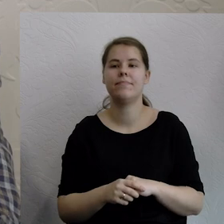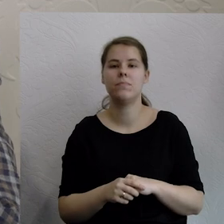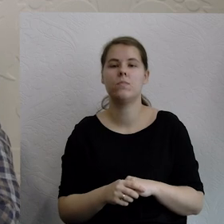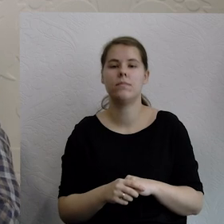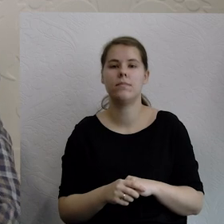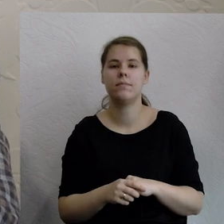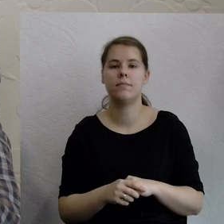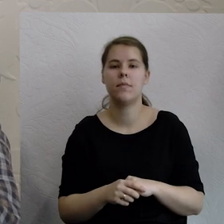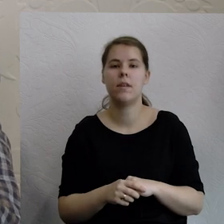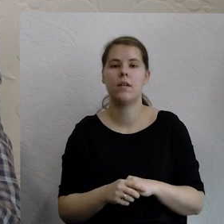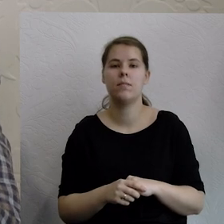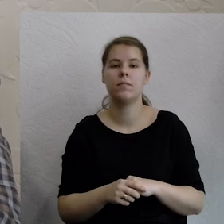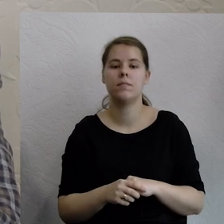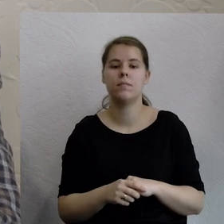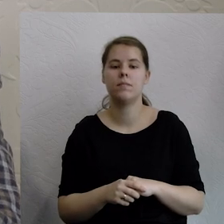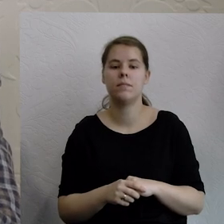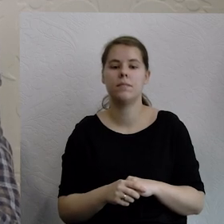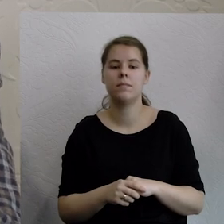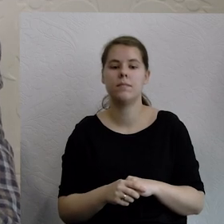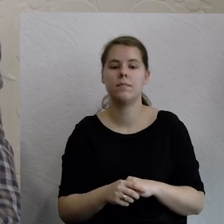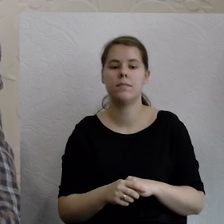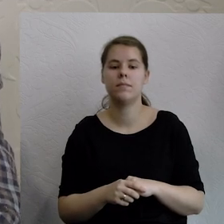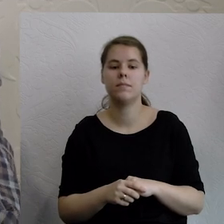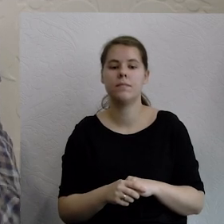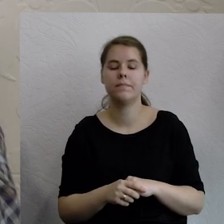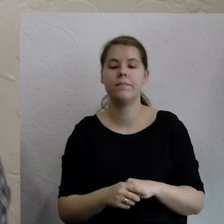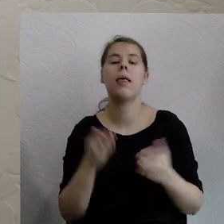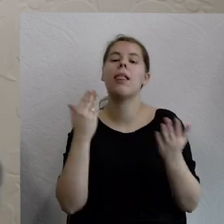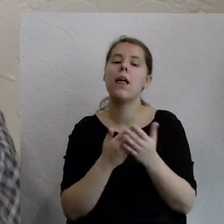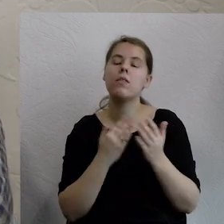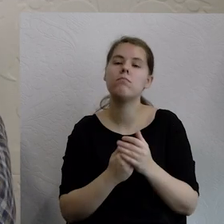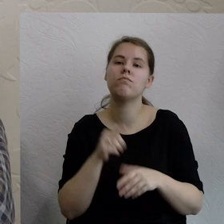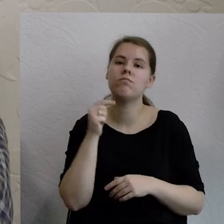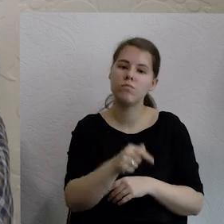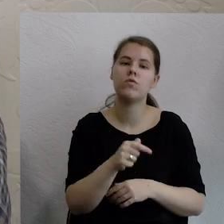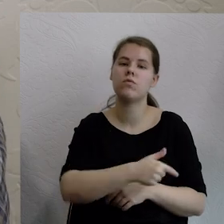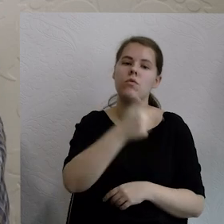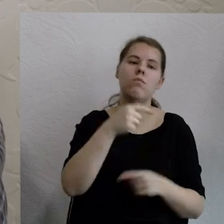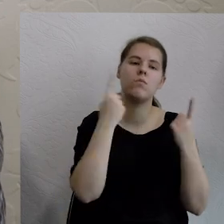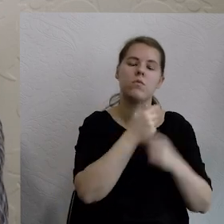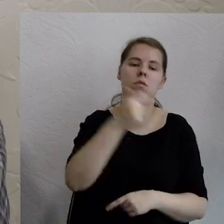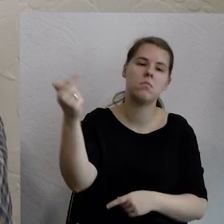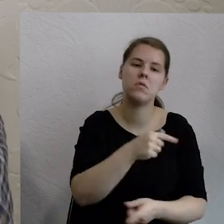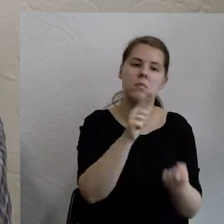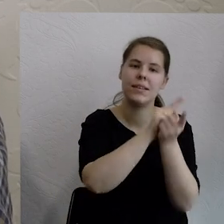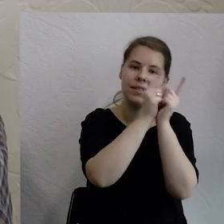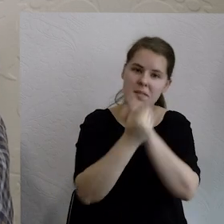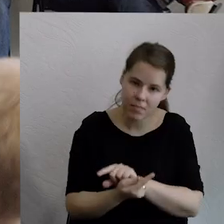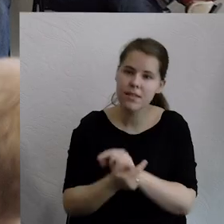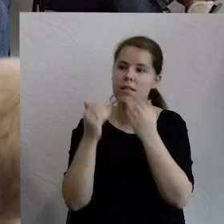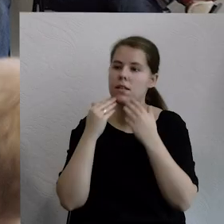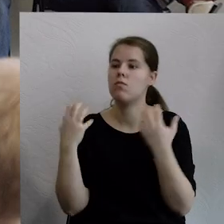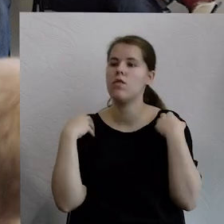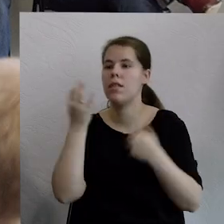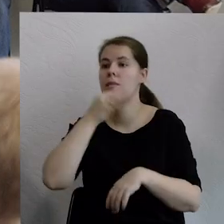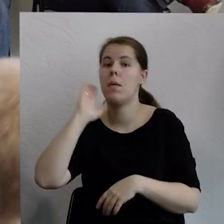jakby równoważyć te potrzeby z wizją dobrego życia, korzystając,